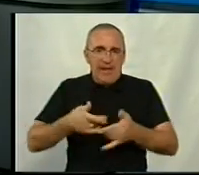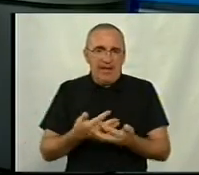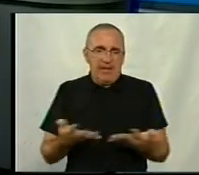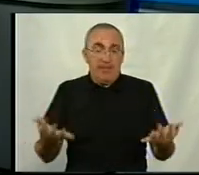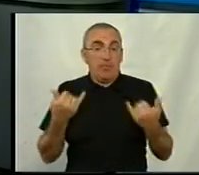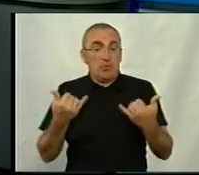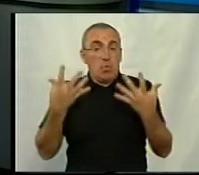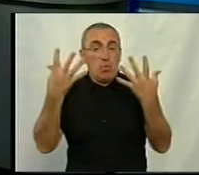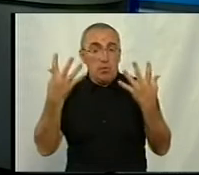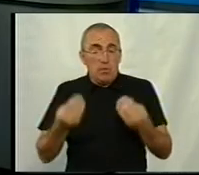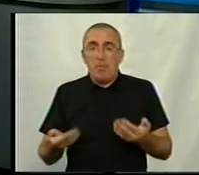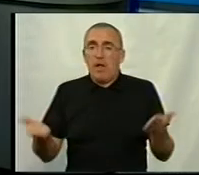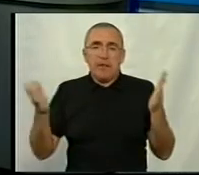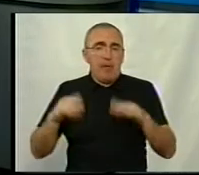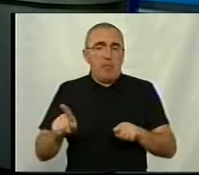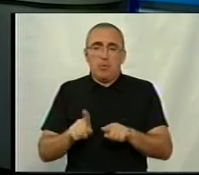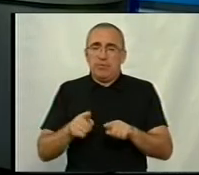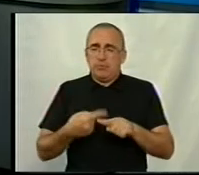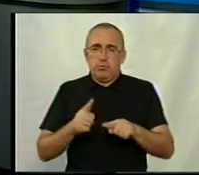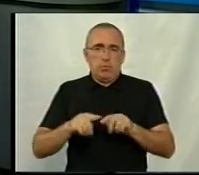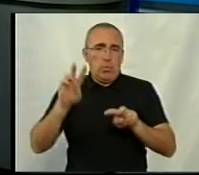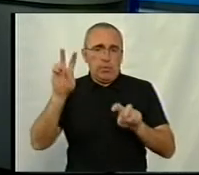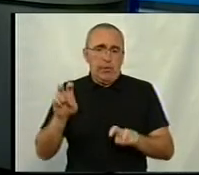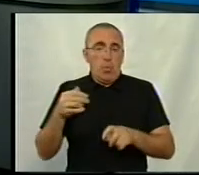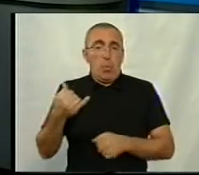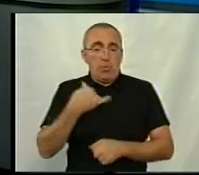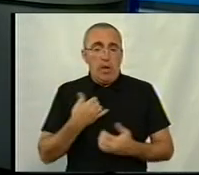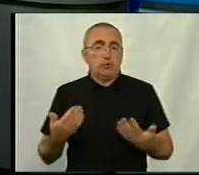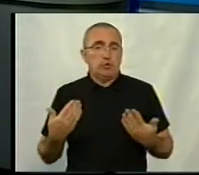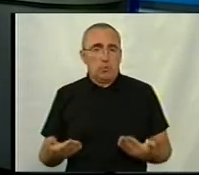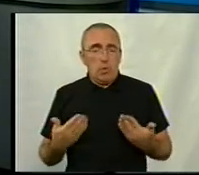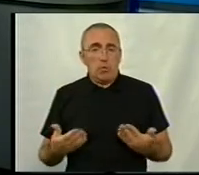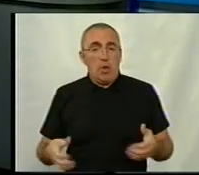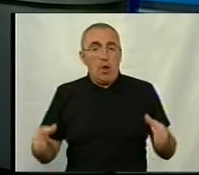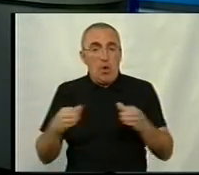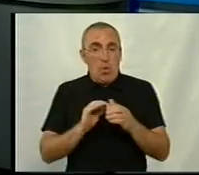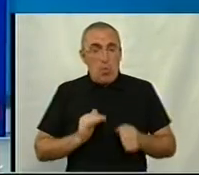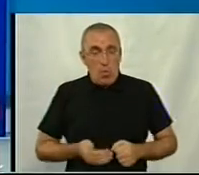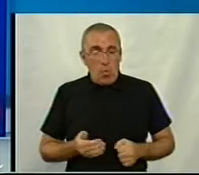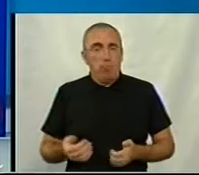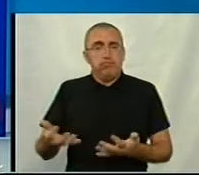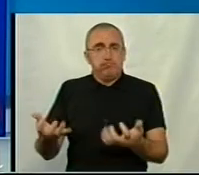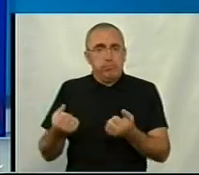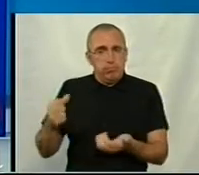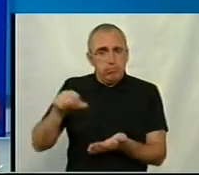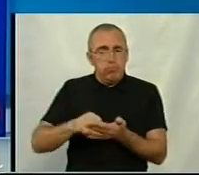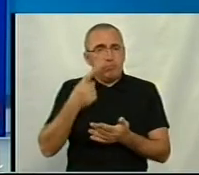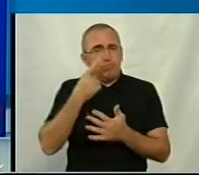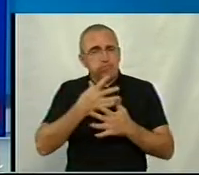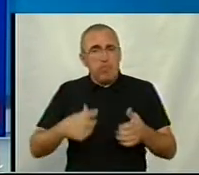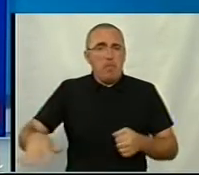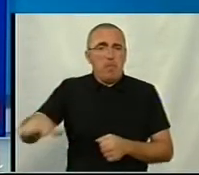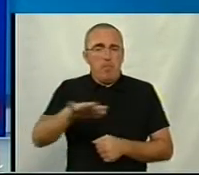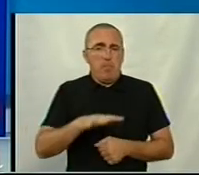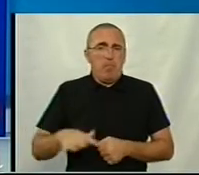сьогоднішній день ми не полишаємо цю тему. На сьогодні у нас компанії, які беруть одні з найбільших площ,